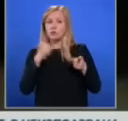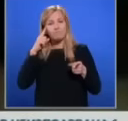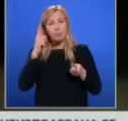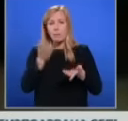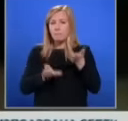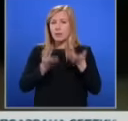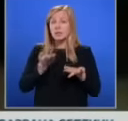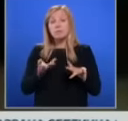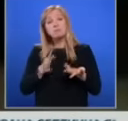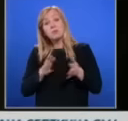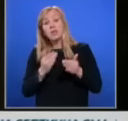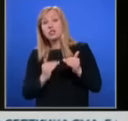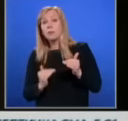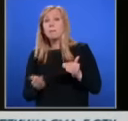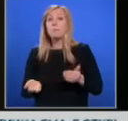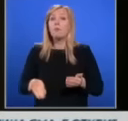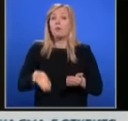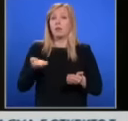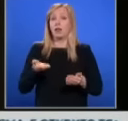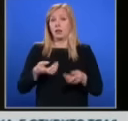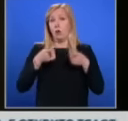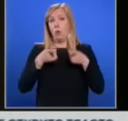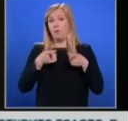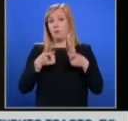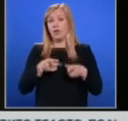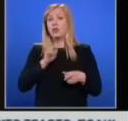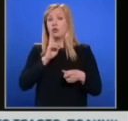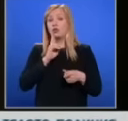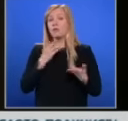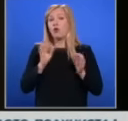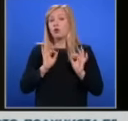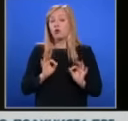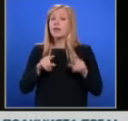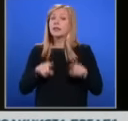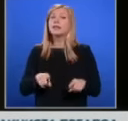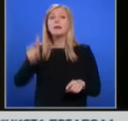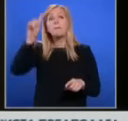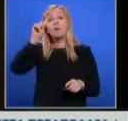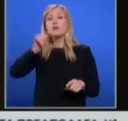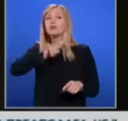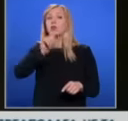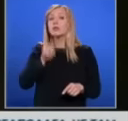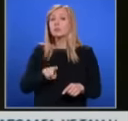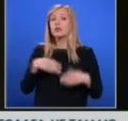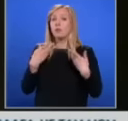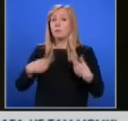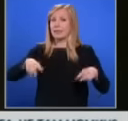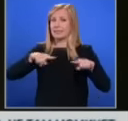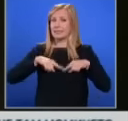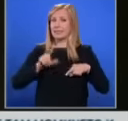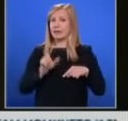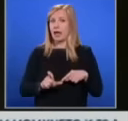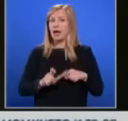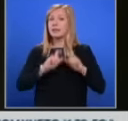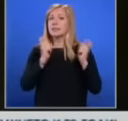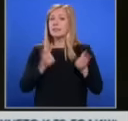прецени дали ще повдигна обвинение на учителя и какво точно ще бъде то. Днес момичето е било разпитано пред съдя. Семейството е предало